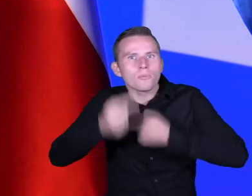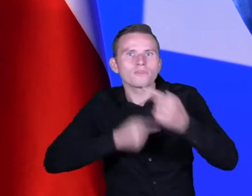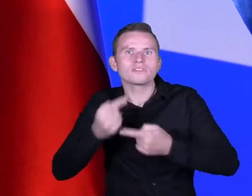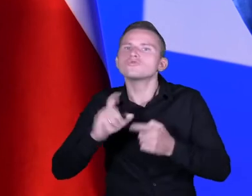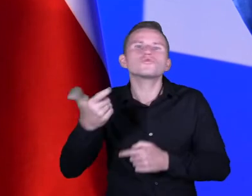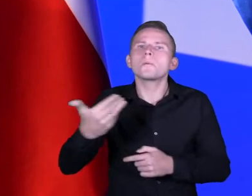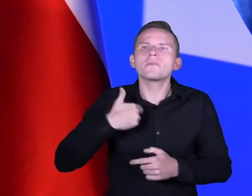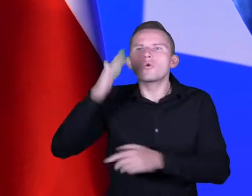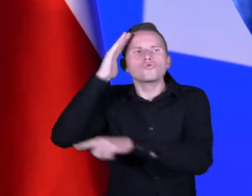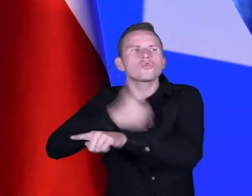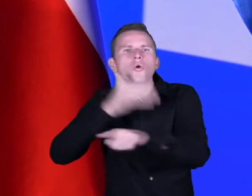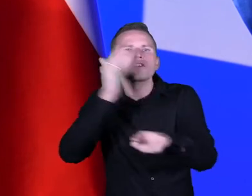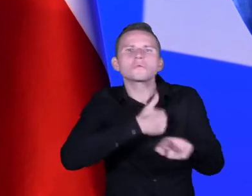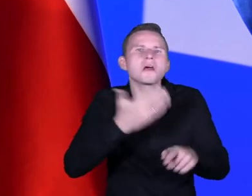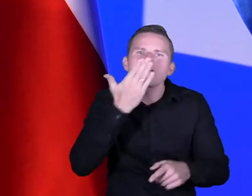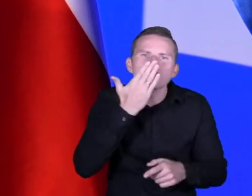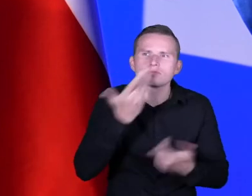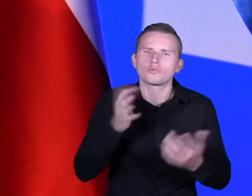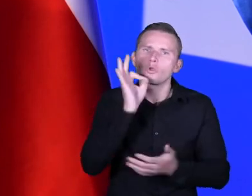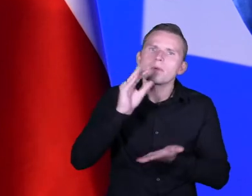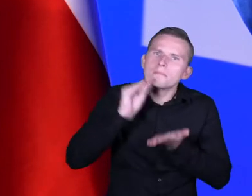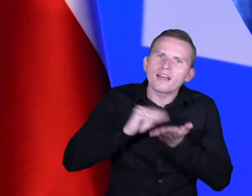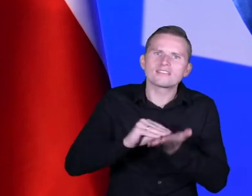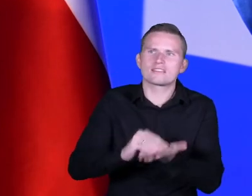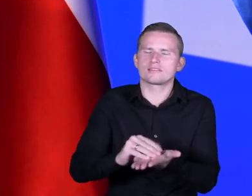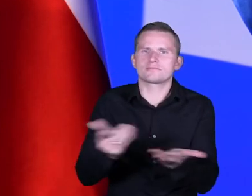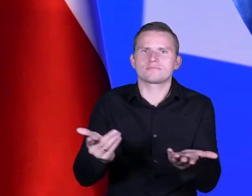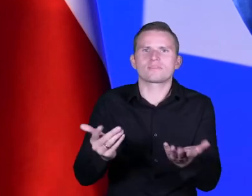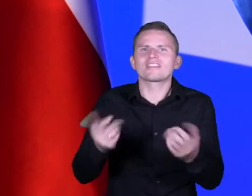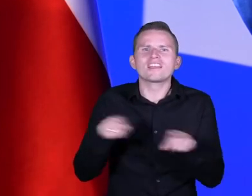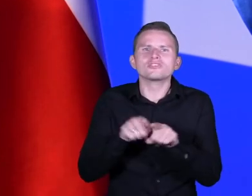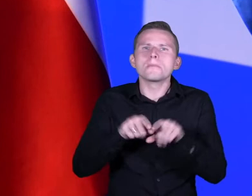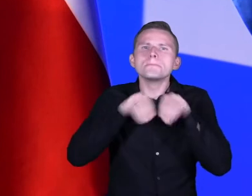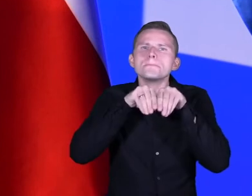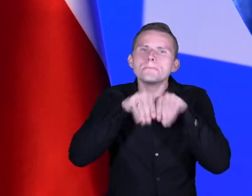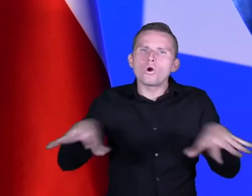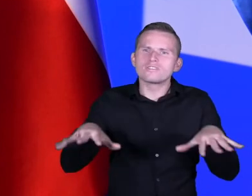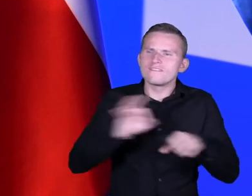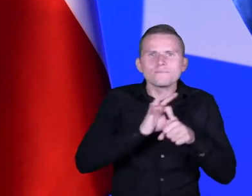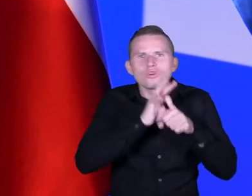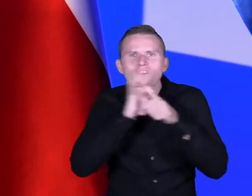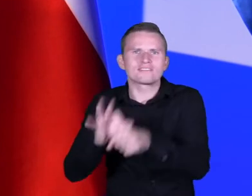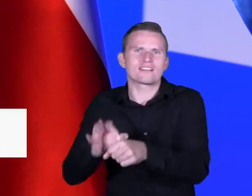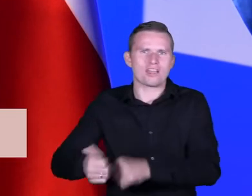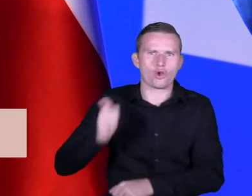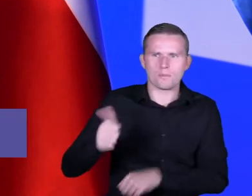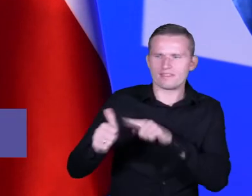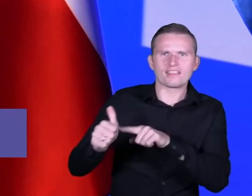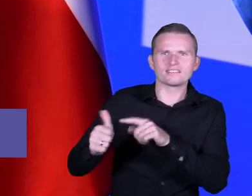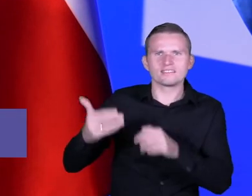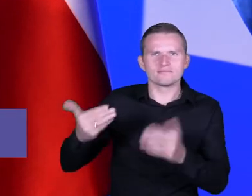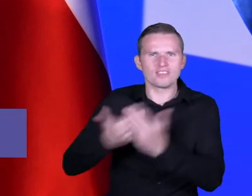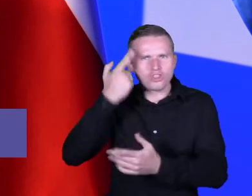się w szkołach. Jakie to te dobre praktyki, jaki w ogóle był model wprowadzania kompetencji proinnowacyjnych w ramach naszego